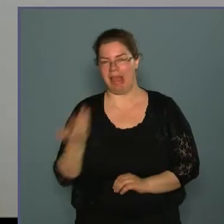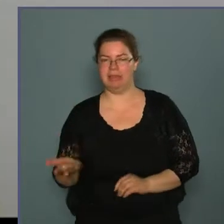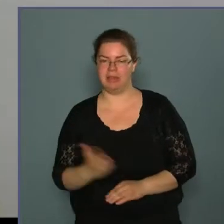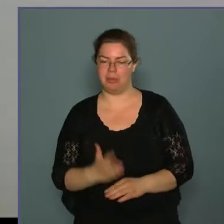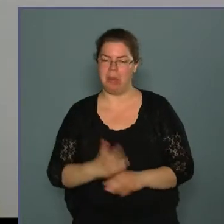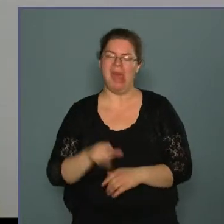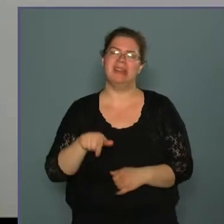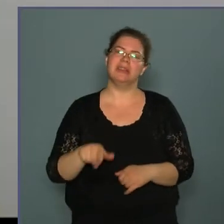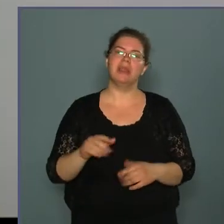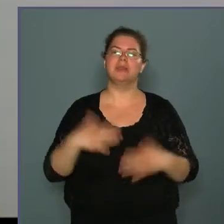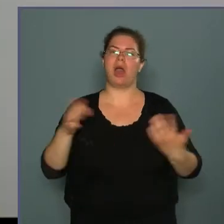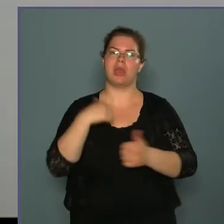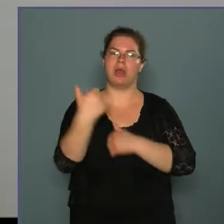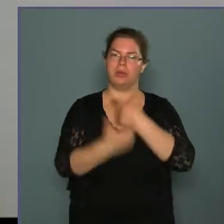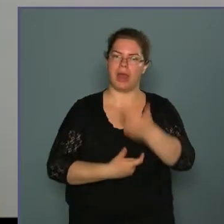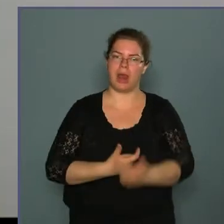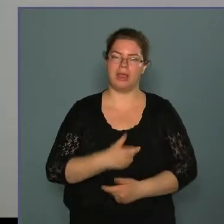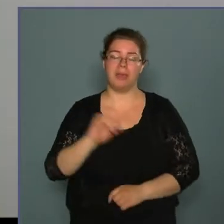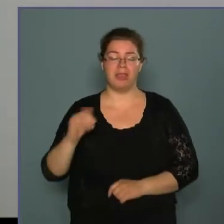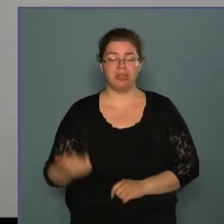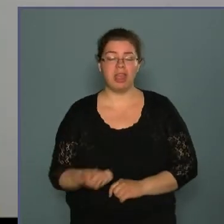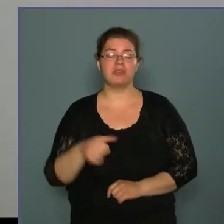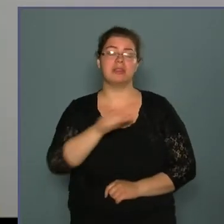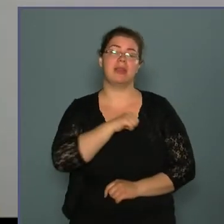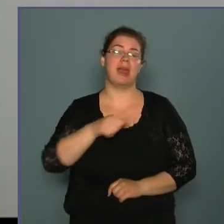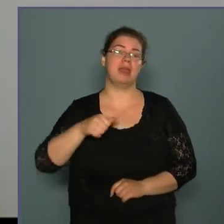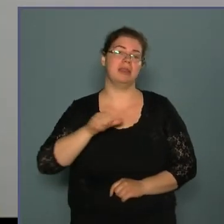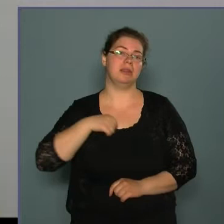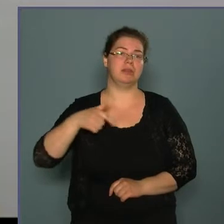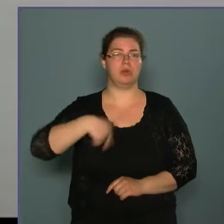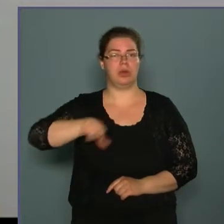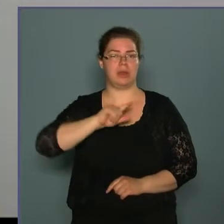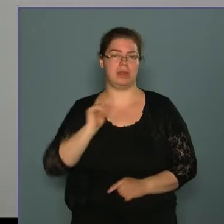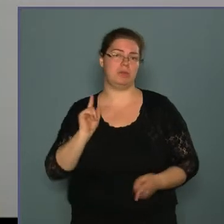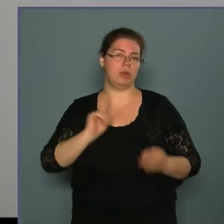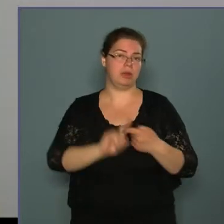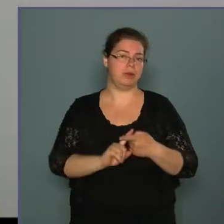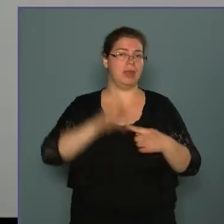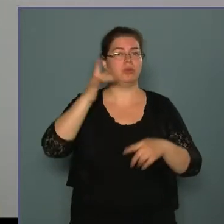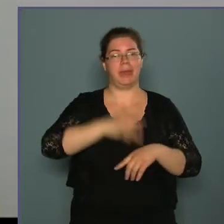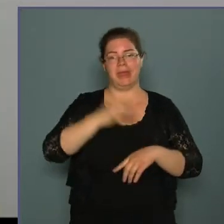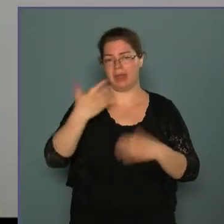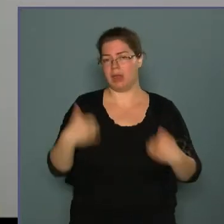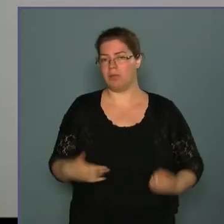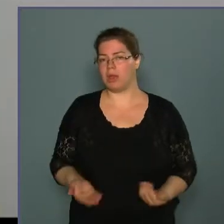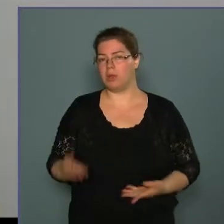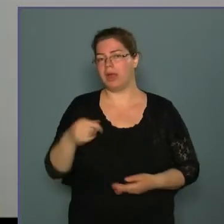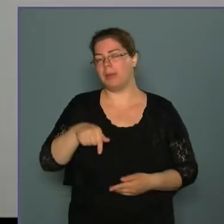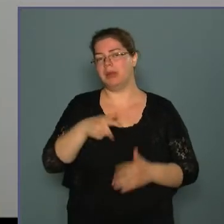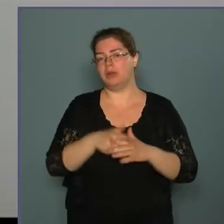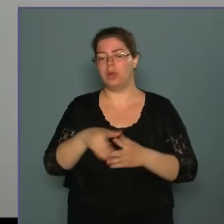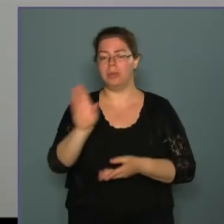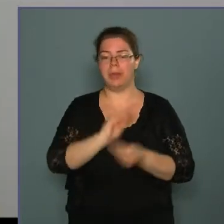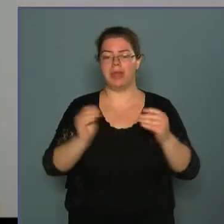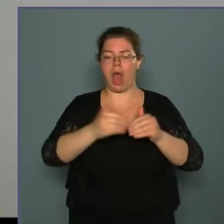nagyon nagy előrelépés, és az egyéni körzetem vonatkozásában érintett is vagyok ebben a dologban, mert hogy a